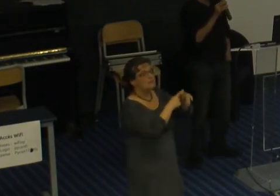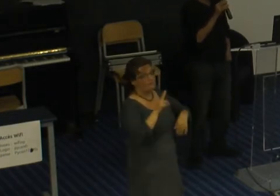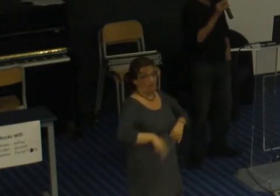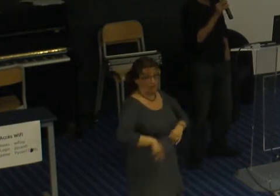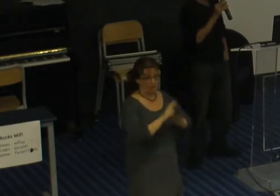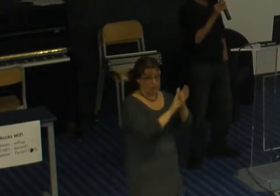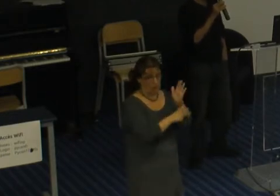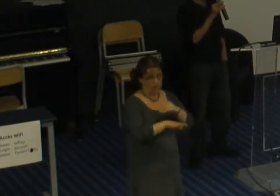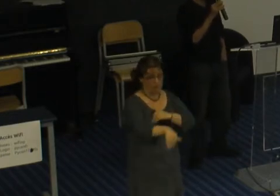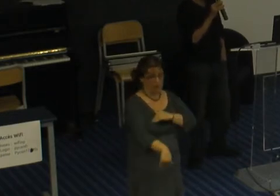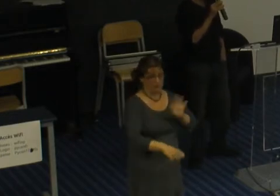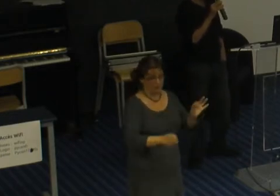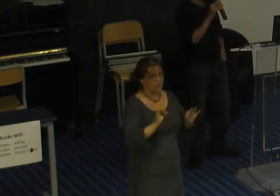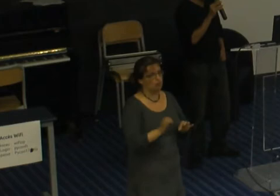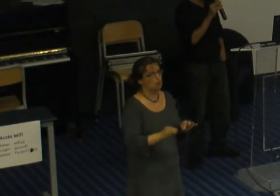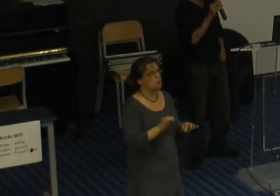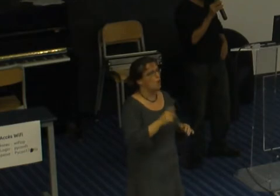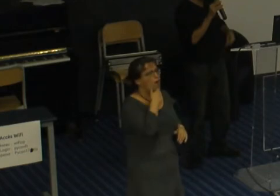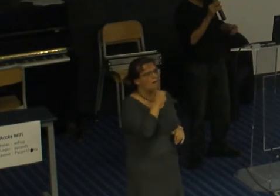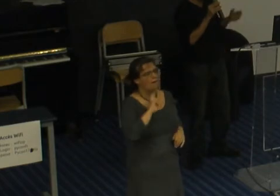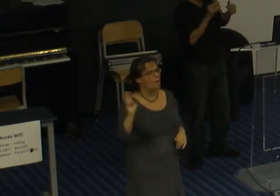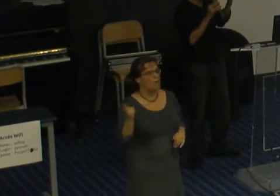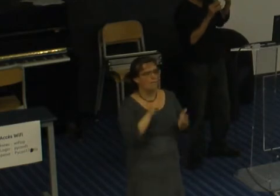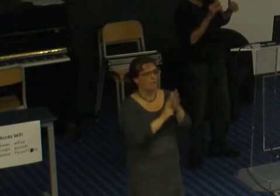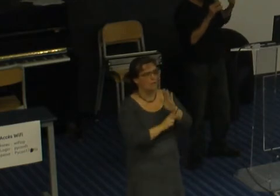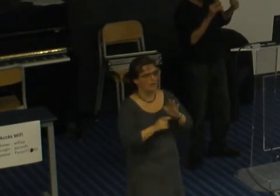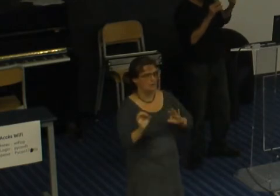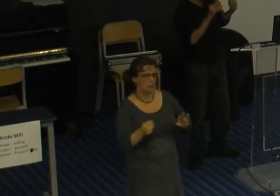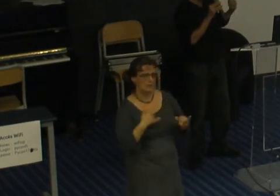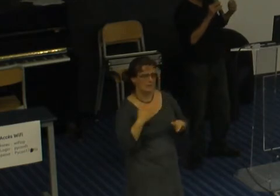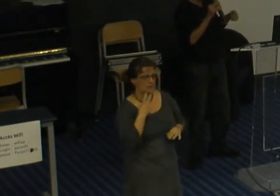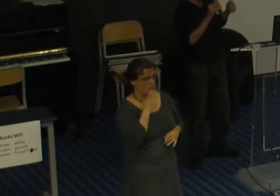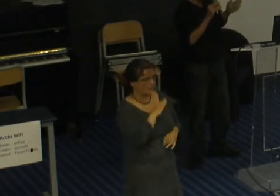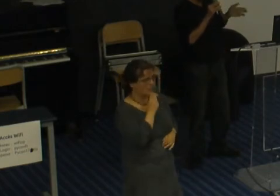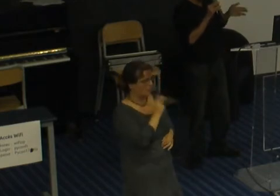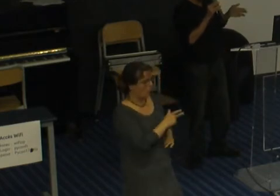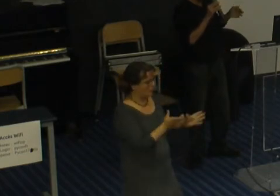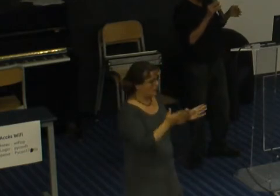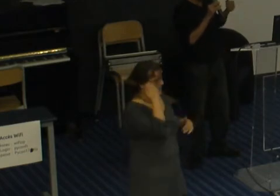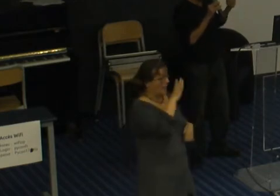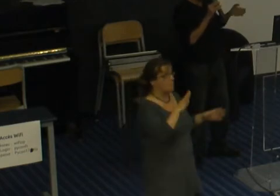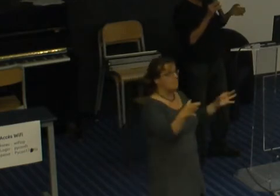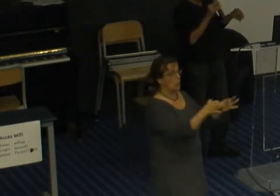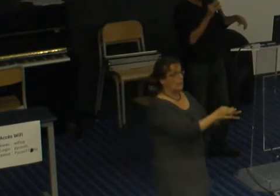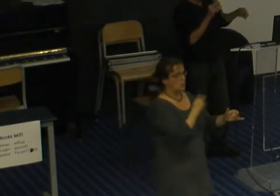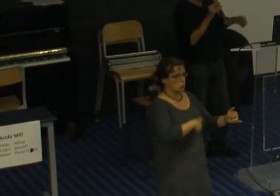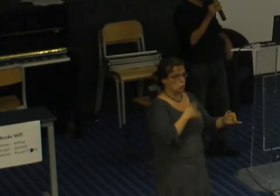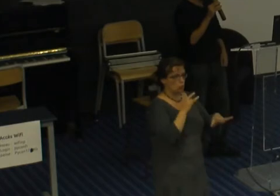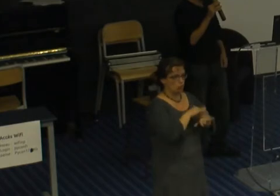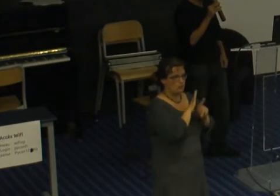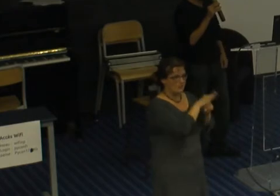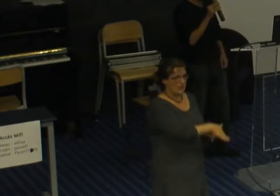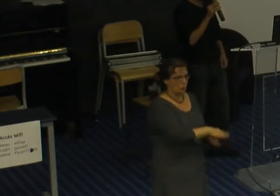choisi les anglais ils parlent plutôt d'affirmative action le but et j'y reviendrai mais le but c'est pas de dire